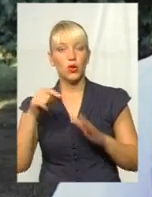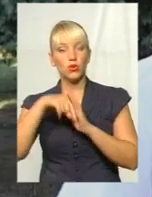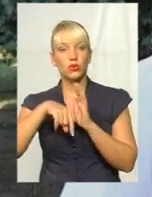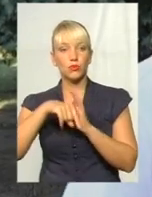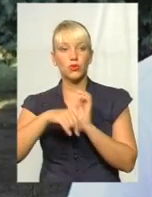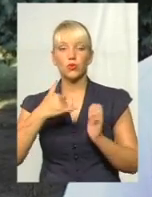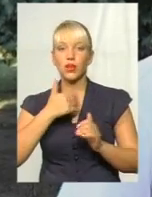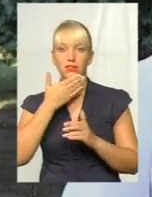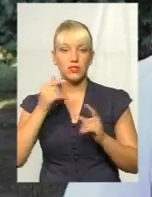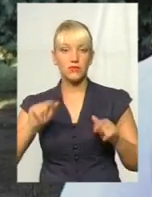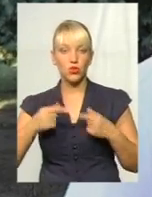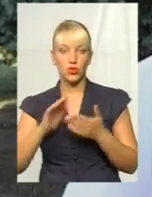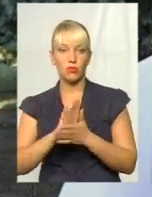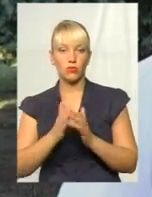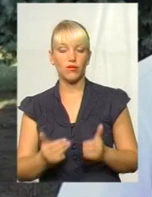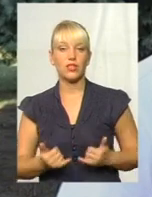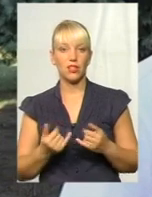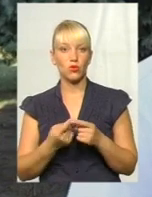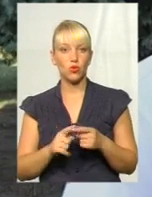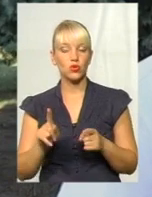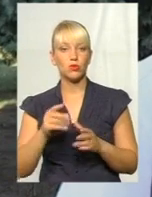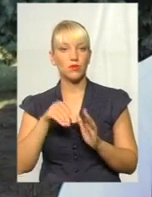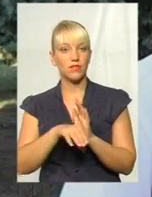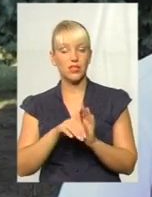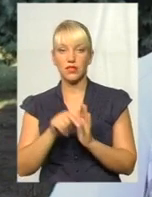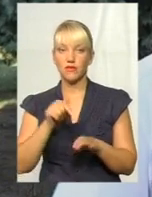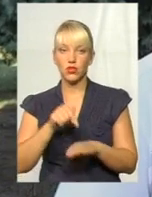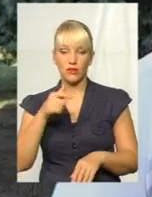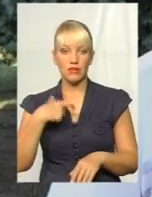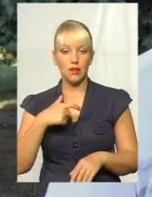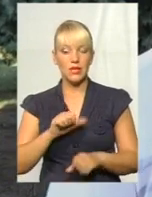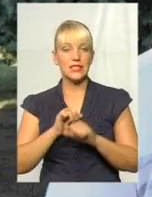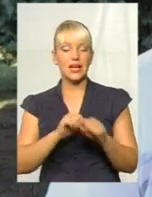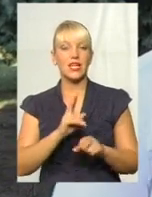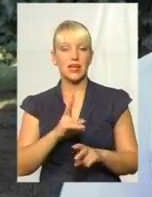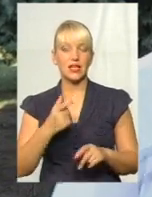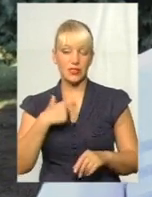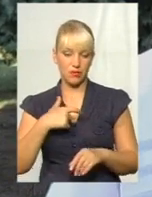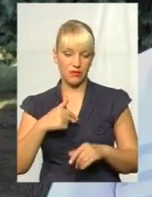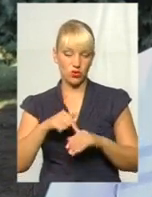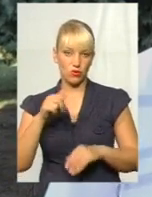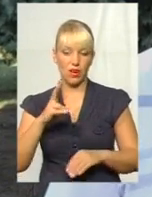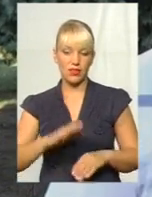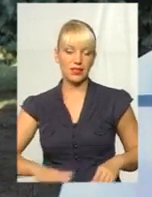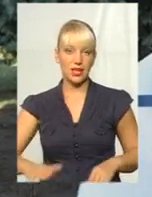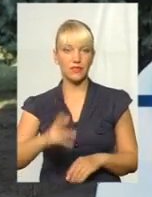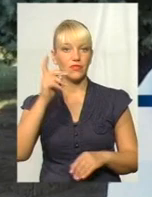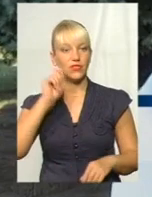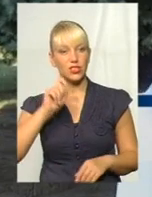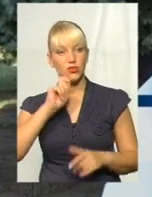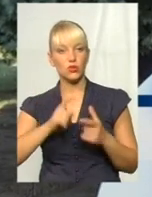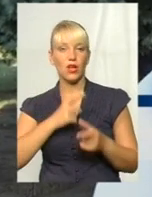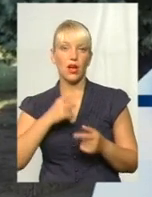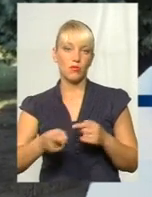в нас не створені умови для того, аби інвестор відчував себе захищеним так, як він відчуває себе на теренах Вінницької або